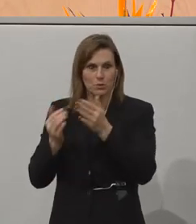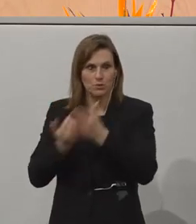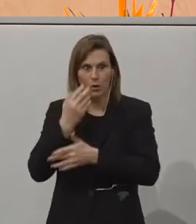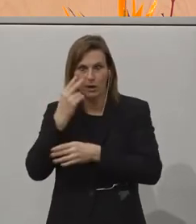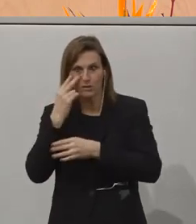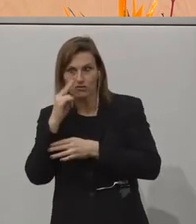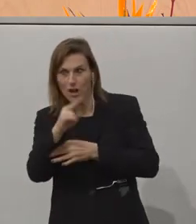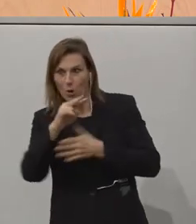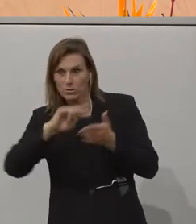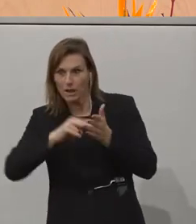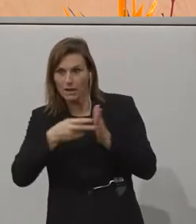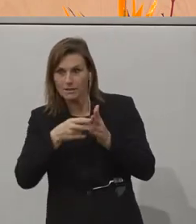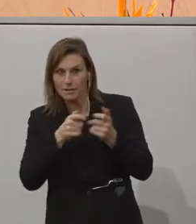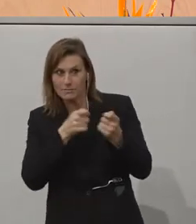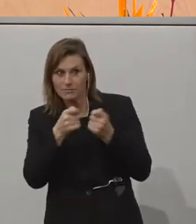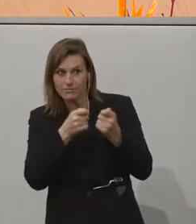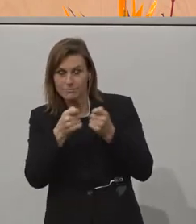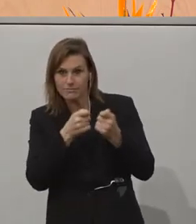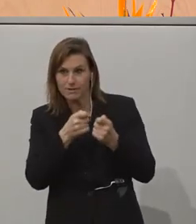the end product.